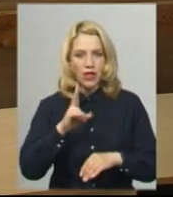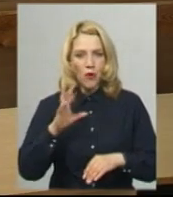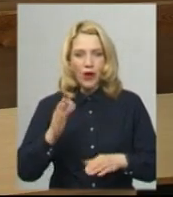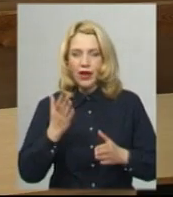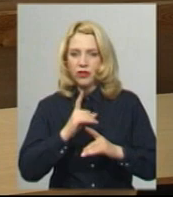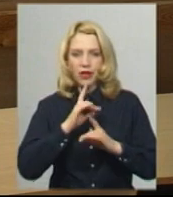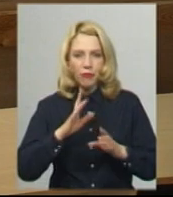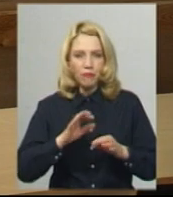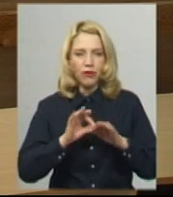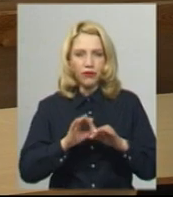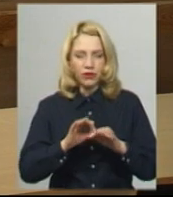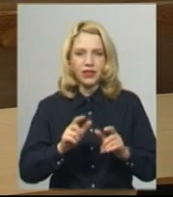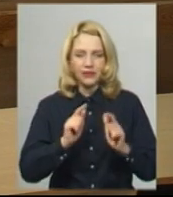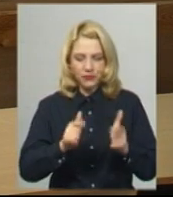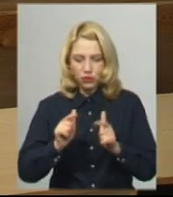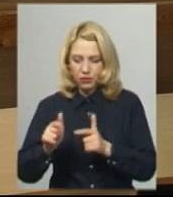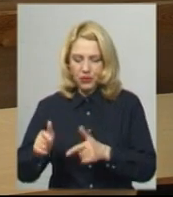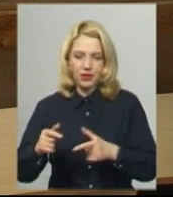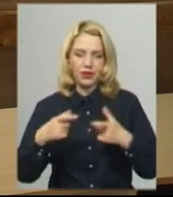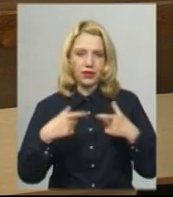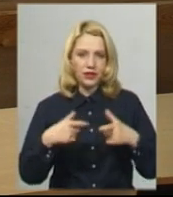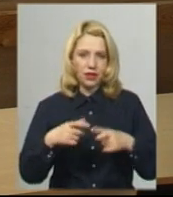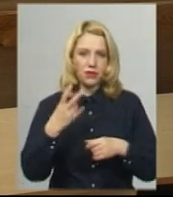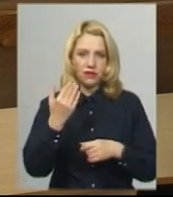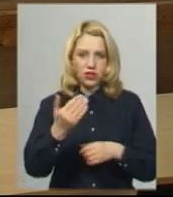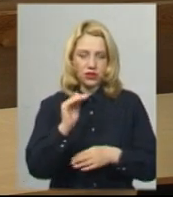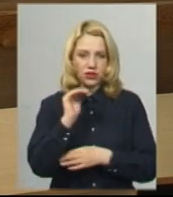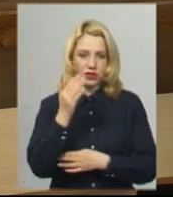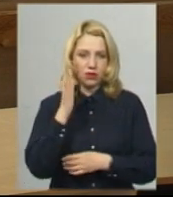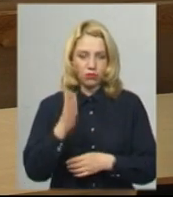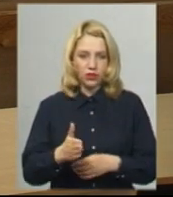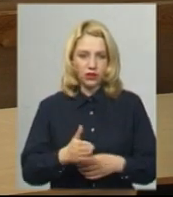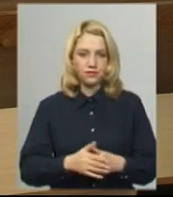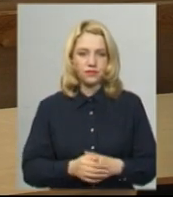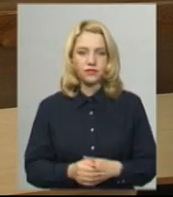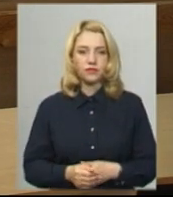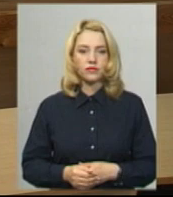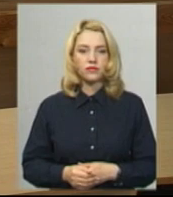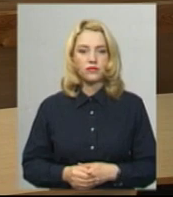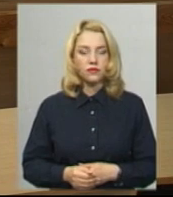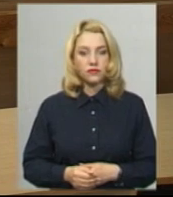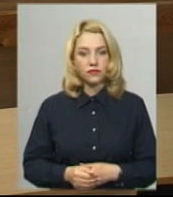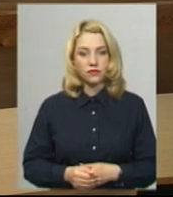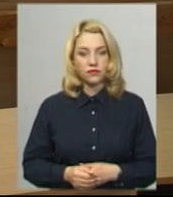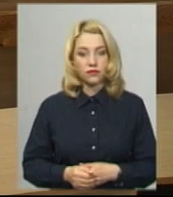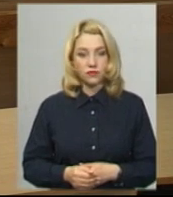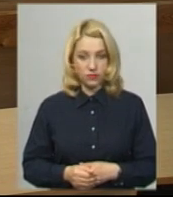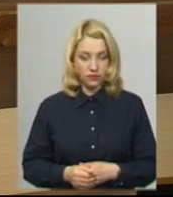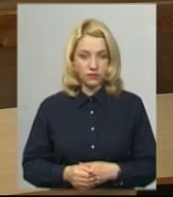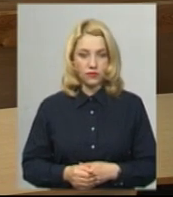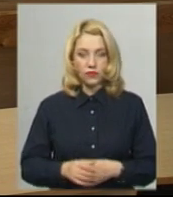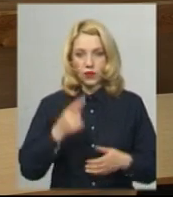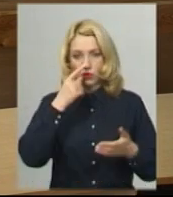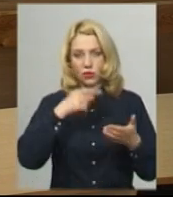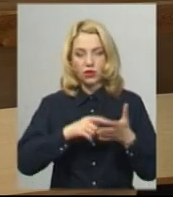випробування в закладах освіти безпосередньо, тоді ваша дитина буде підлягати